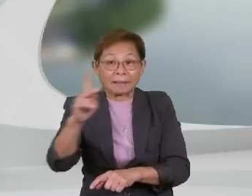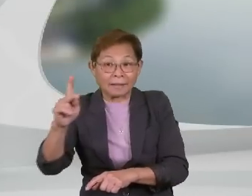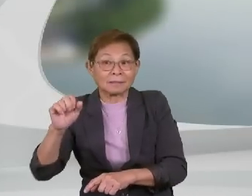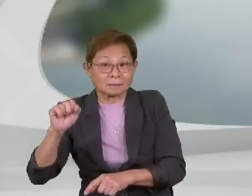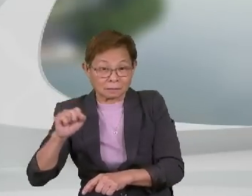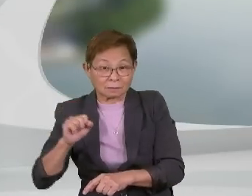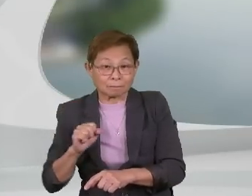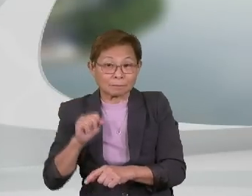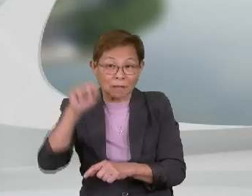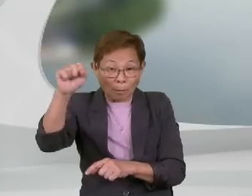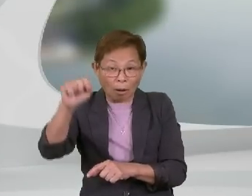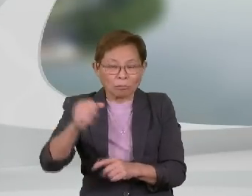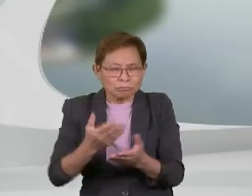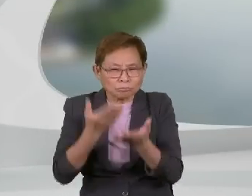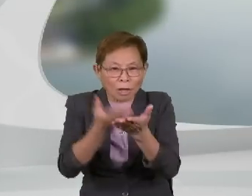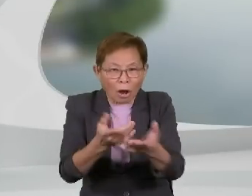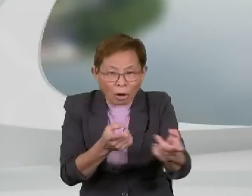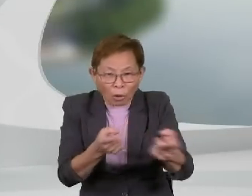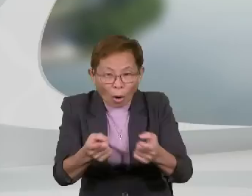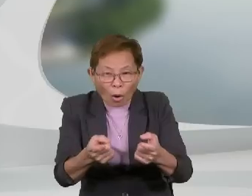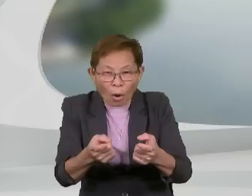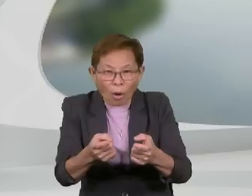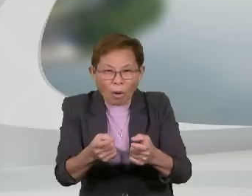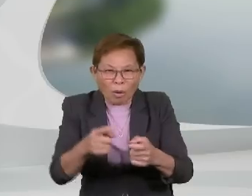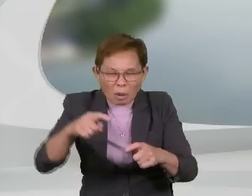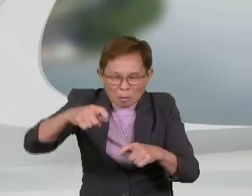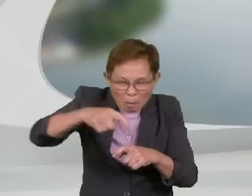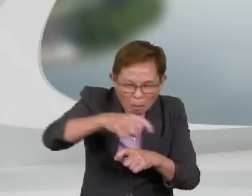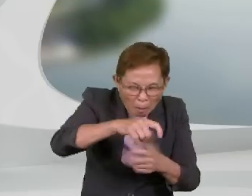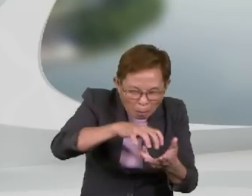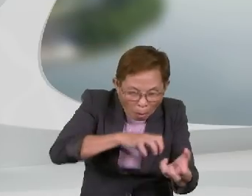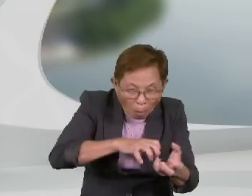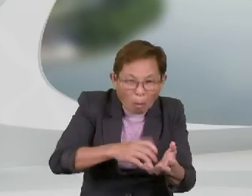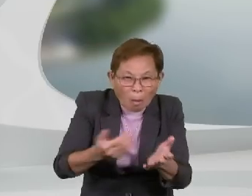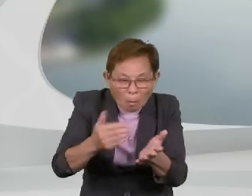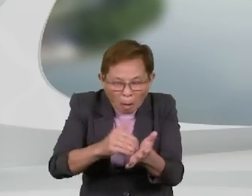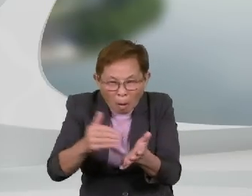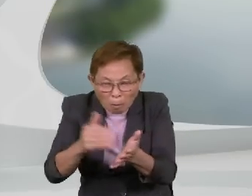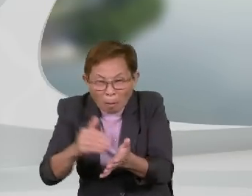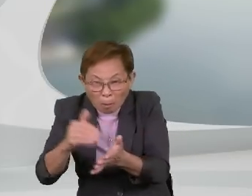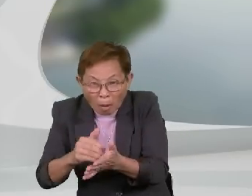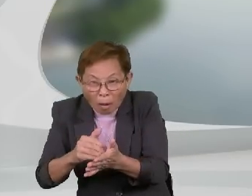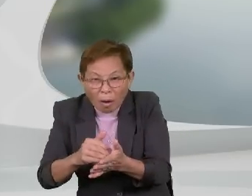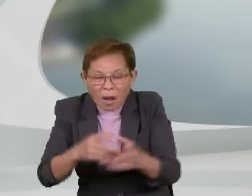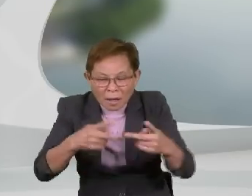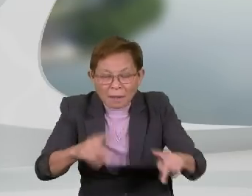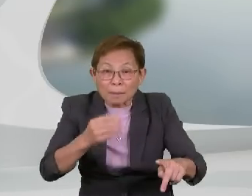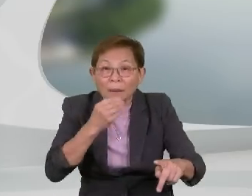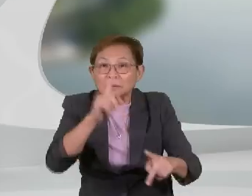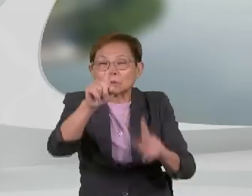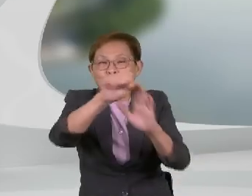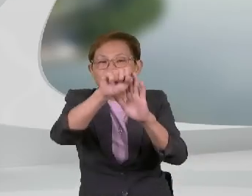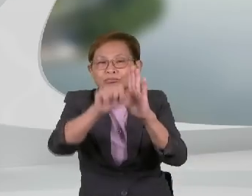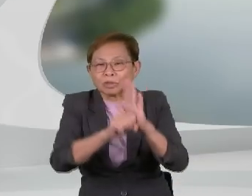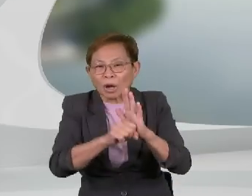bercadang menjadikan kawalan makhluk perosak secara berkala di premis makanan sebagai salah satu syarat